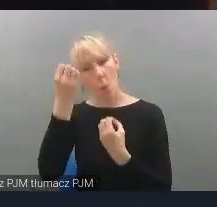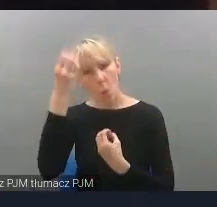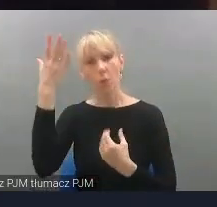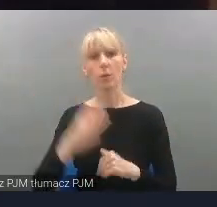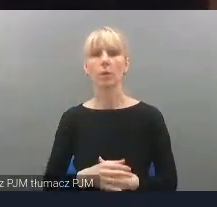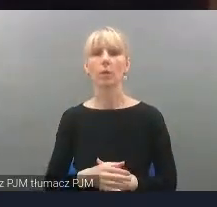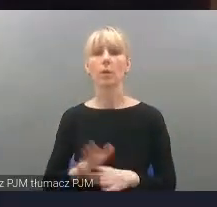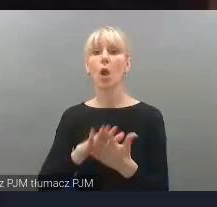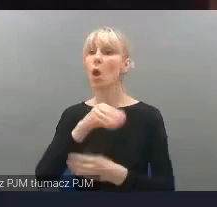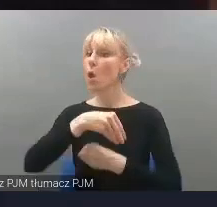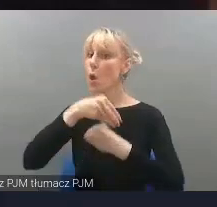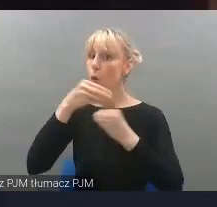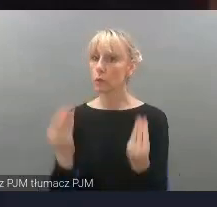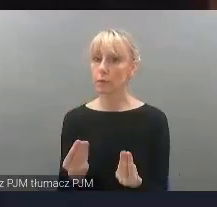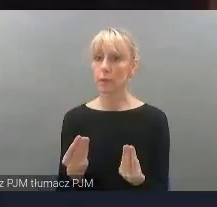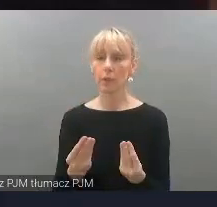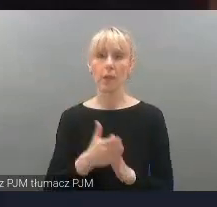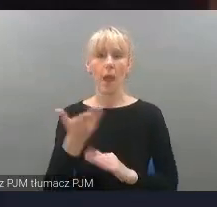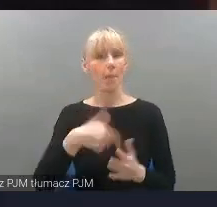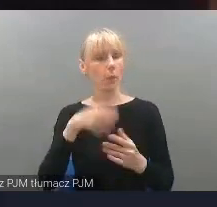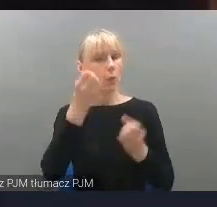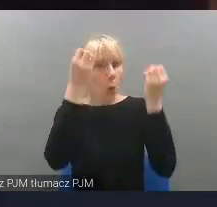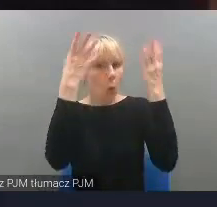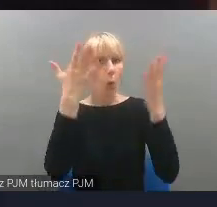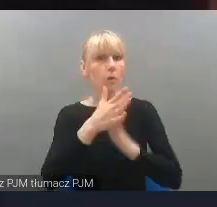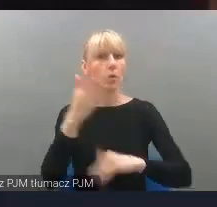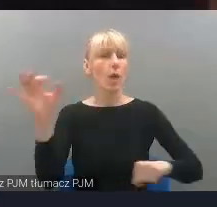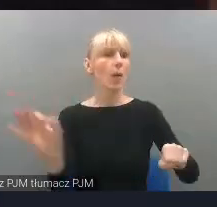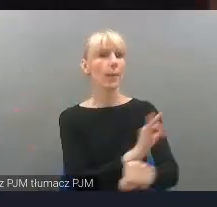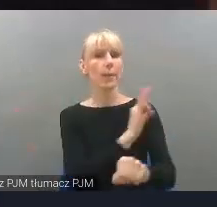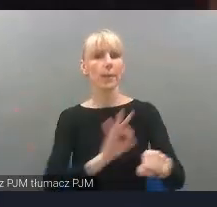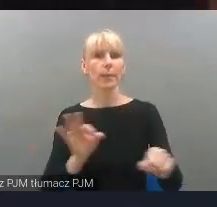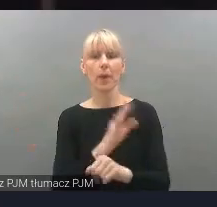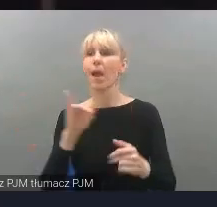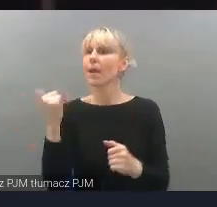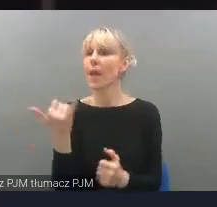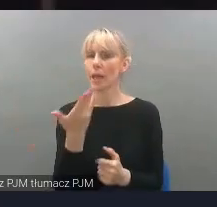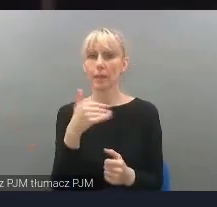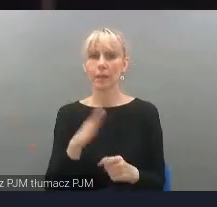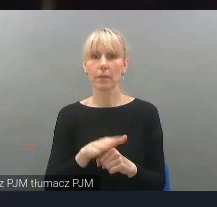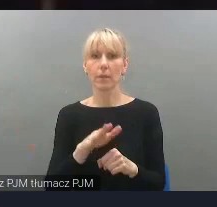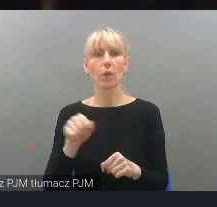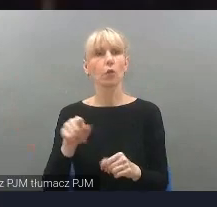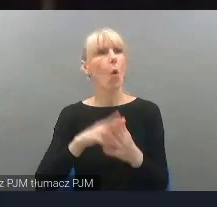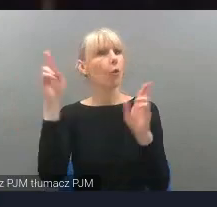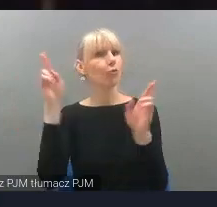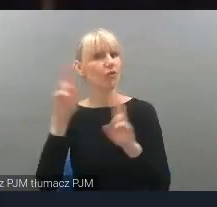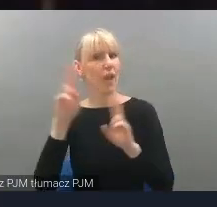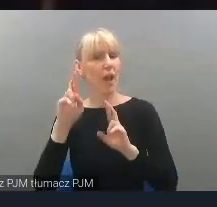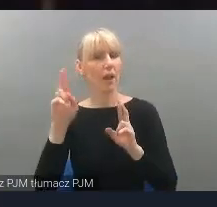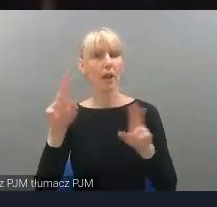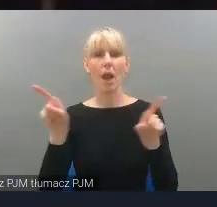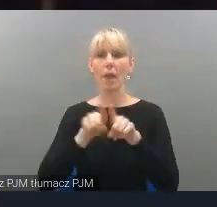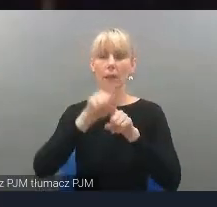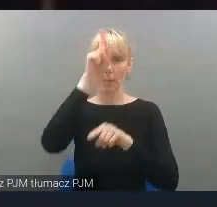Rozwijam przede wszystkim kulturę instrumentu muzycznego, nietypowego instrumentu muzycznego, w wymiarze dźwiękowym i również